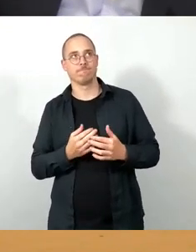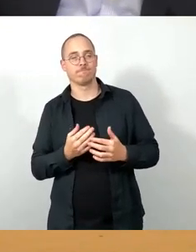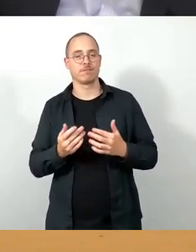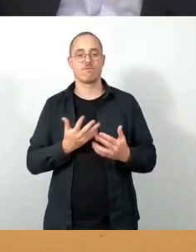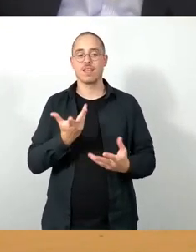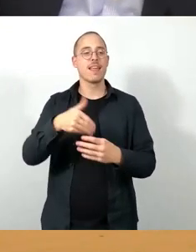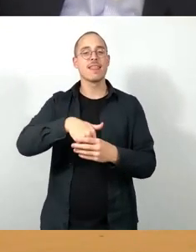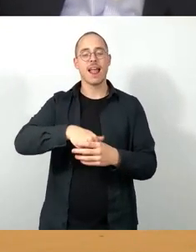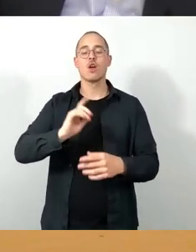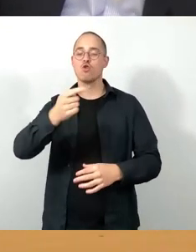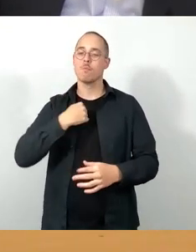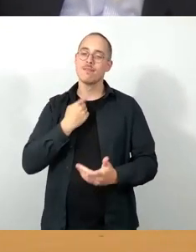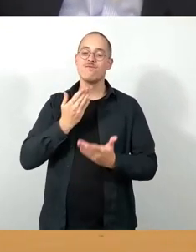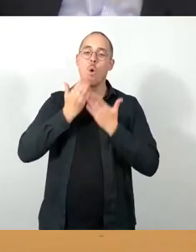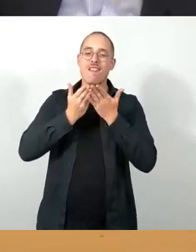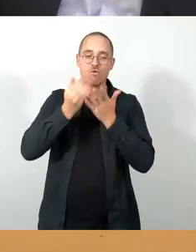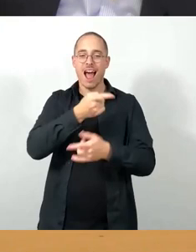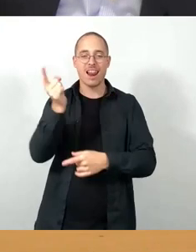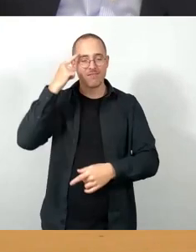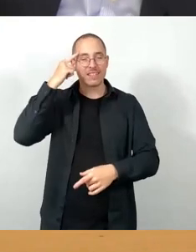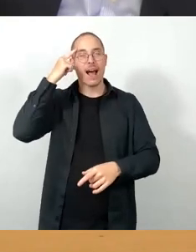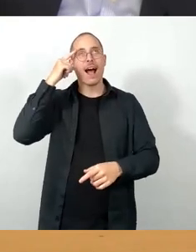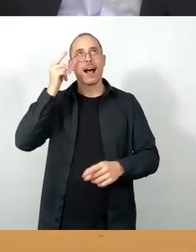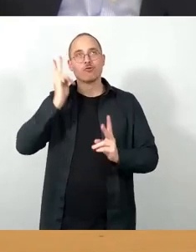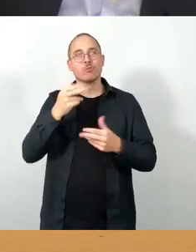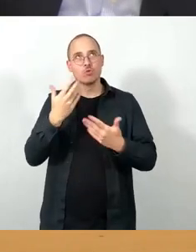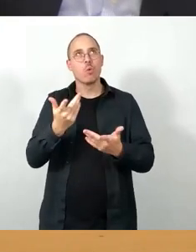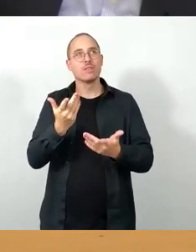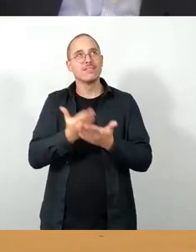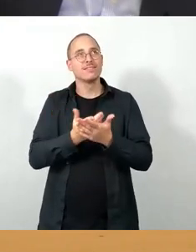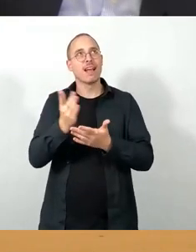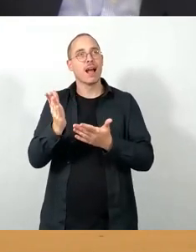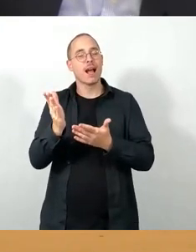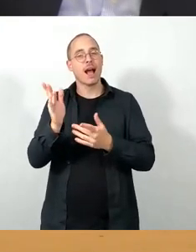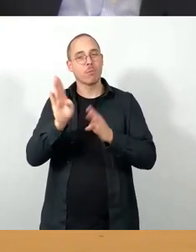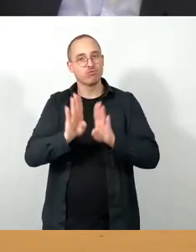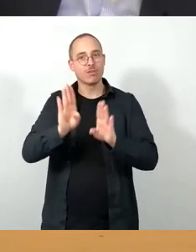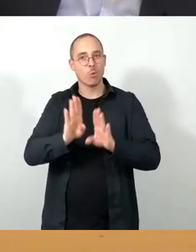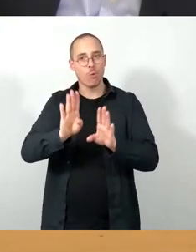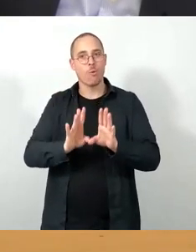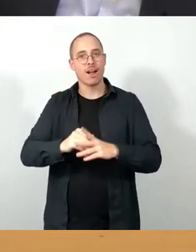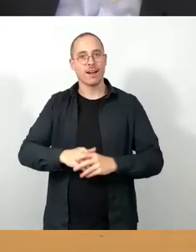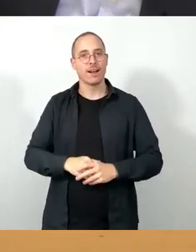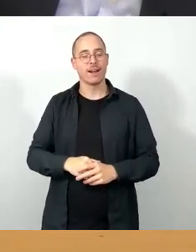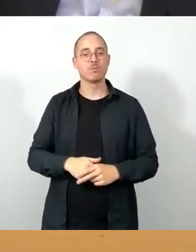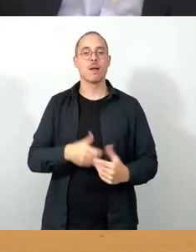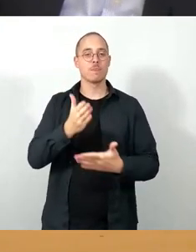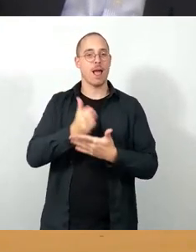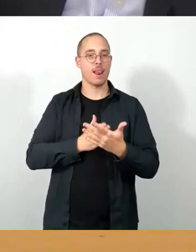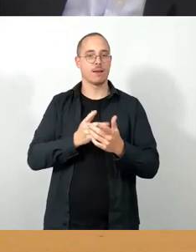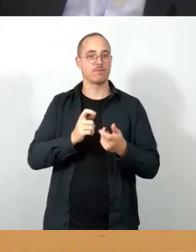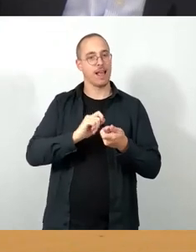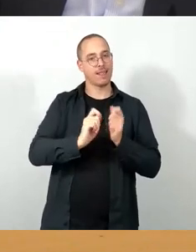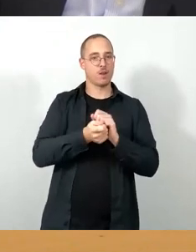verlesen, sodass alle wissen, worüber abgestimmt wird, jetzt Teile des Änderungsantrags oder Ersetzungsantrags der CDU